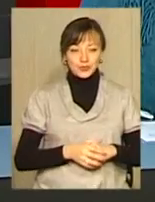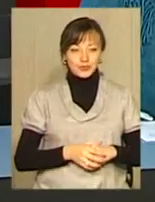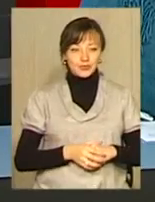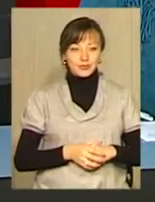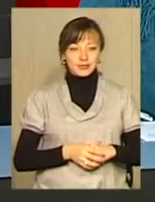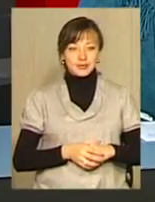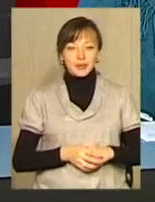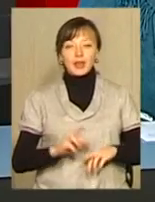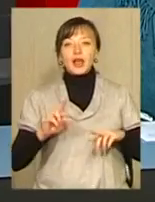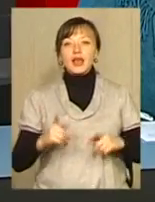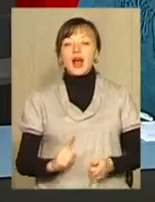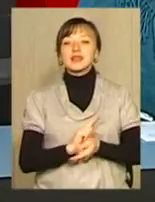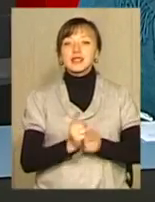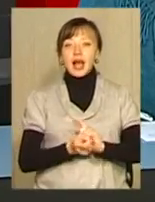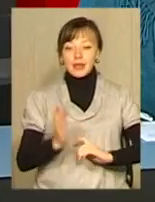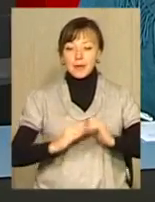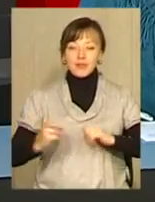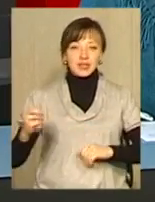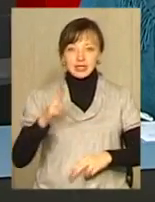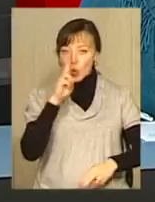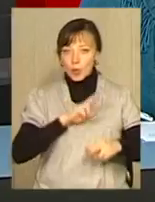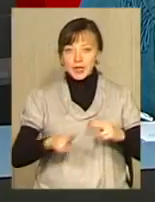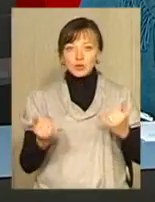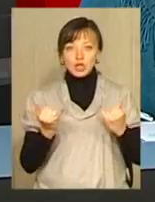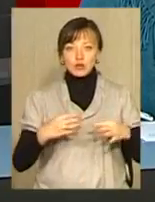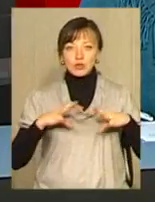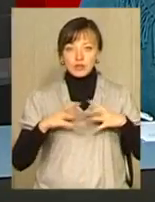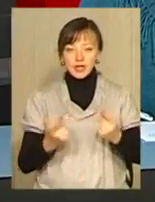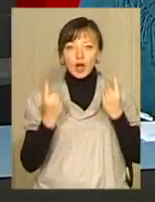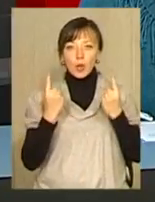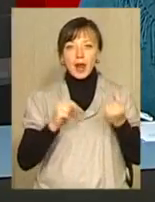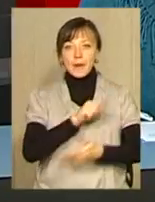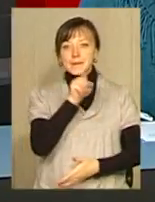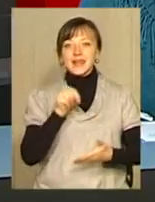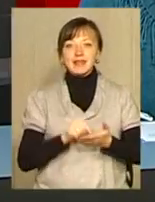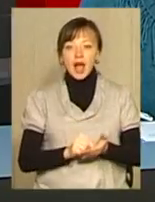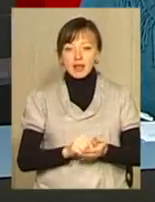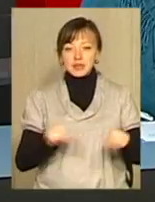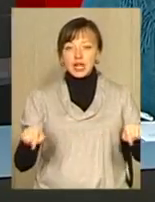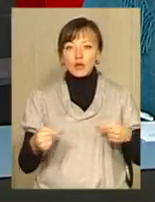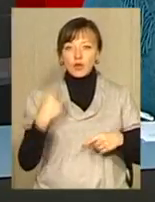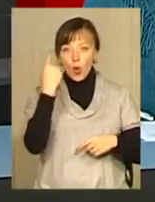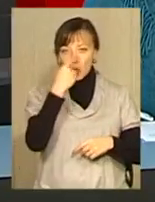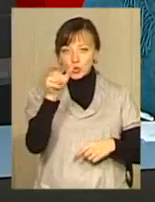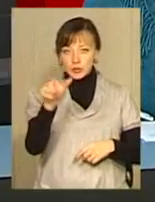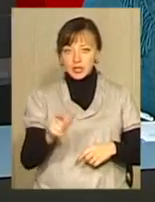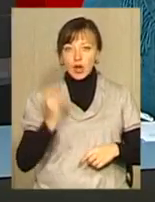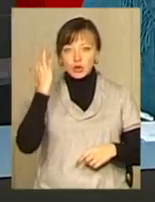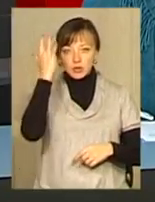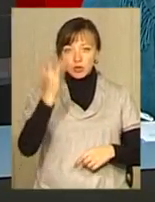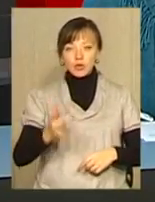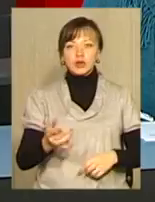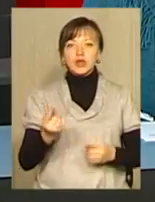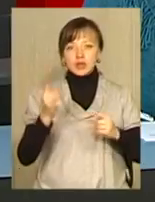Як стати професіоналом і не загубитися в сучасному світі? Над глобальним питанням встановлення особистості розмірковували світило